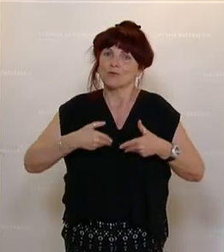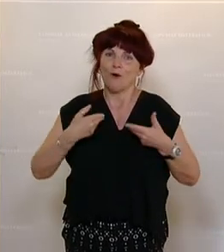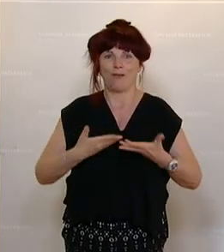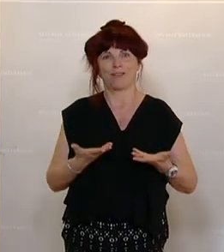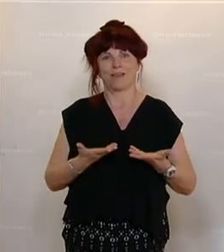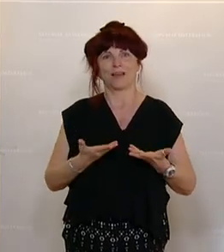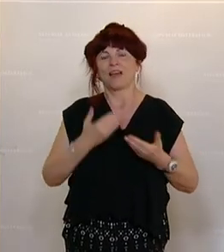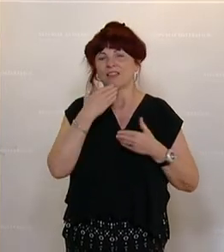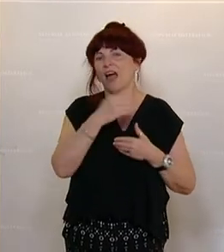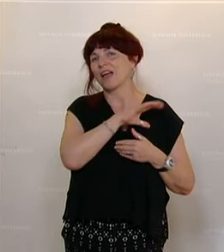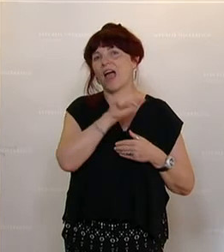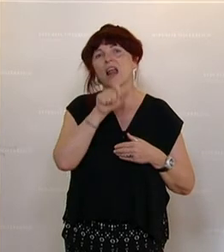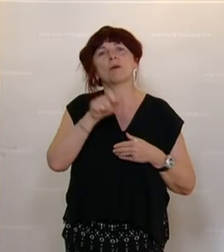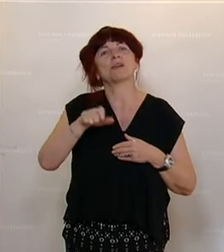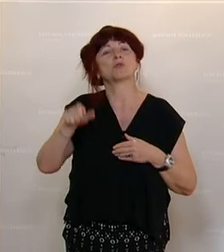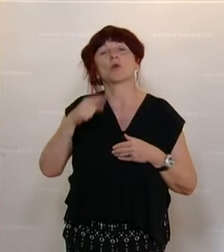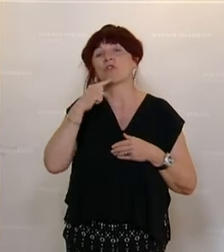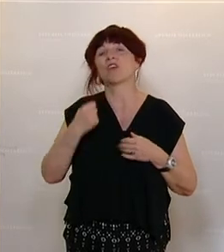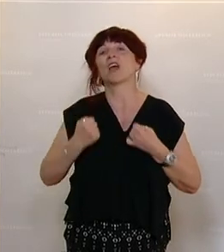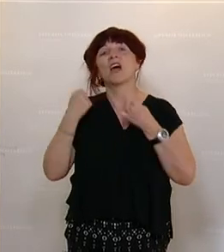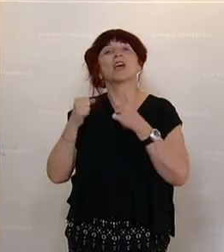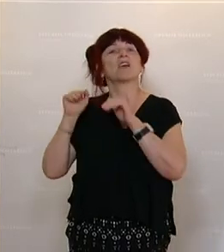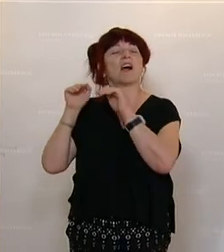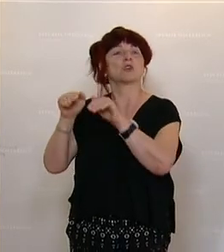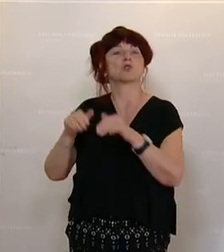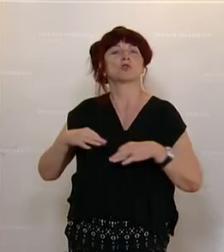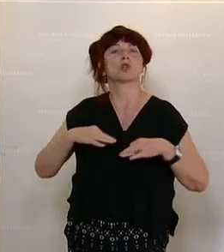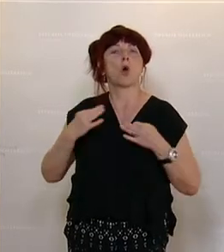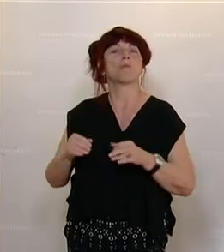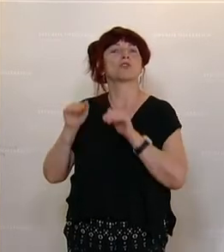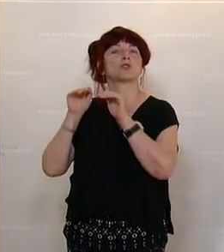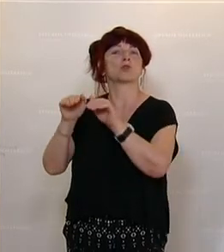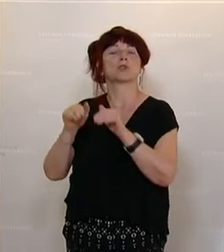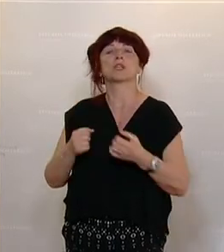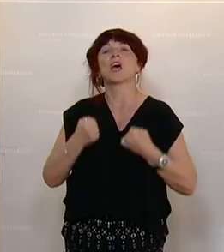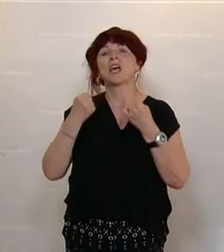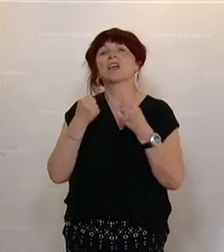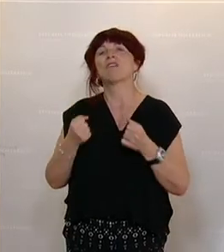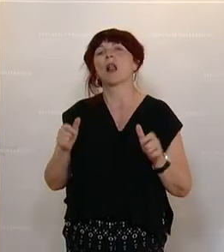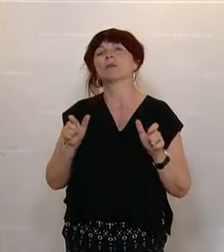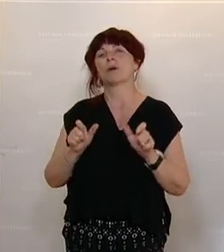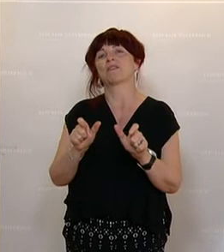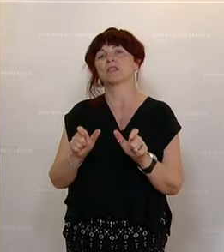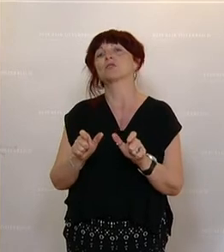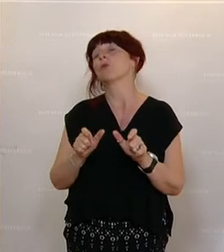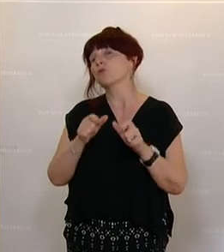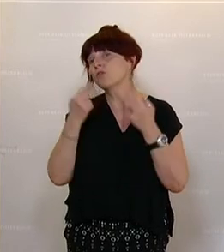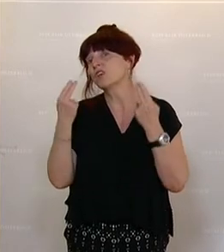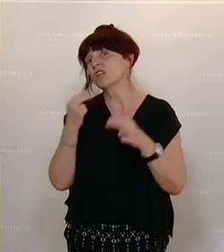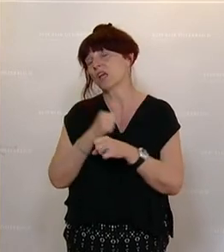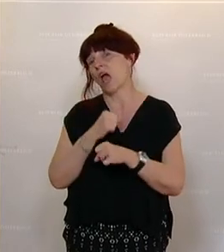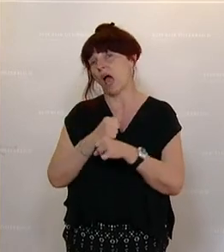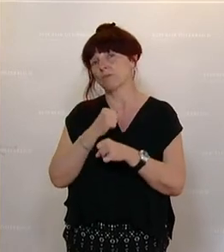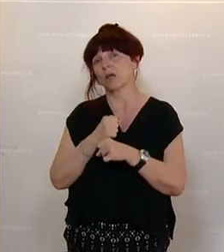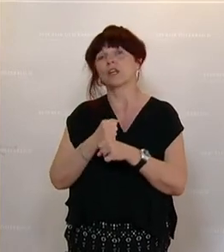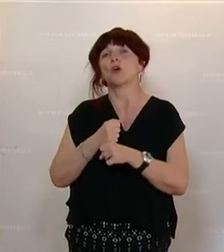an all jene, die tagtäglich im Gewaltschutz, im Opferschutz und in der Gewaltprävention wichtige Arbeit leisten zum Schutze von gewaltbetroffenen Frauen und Kindern.